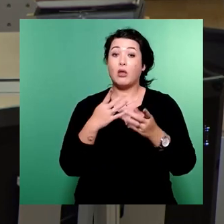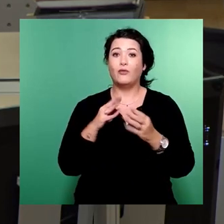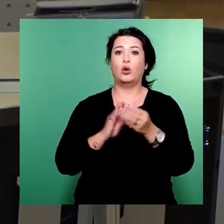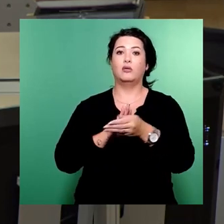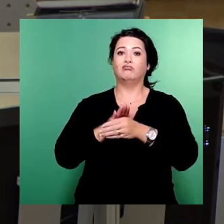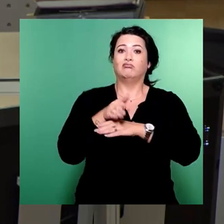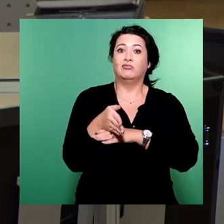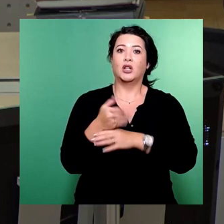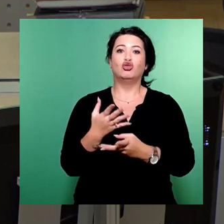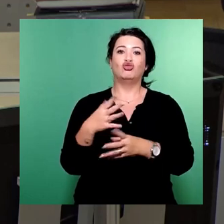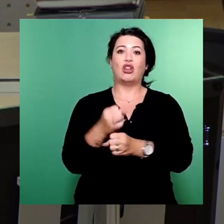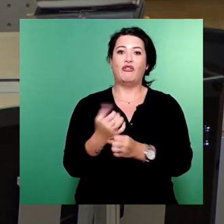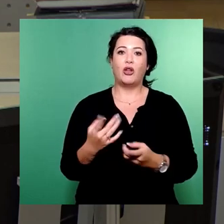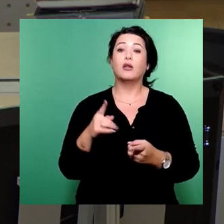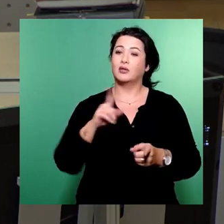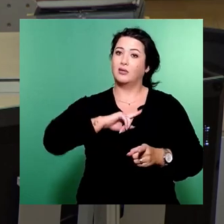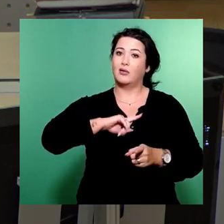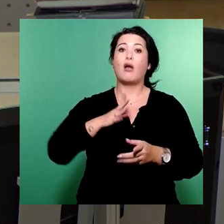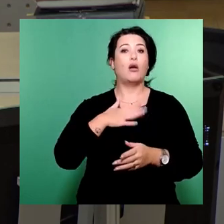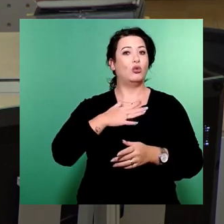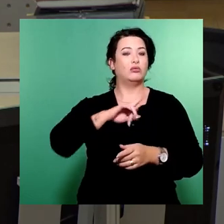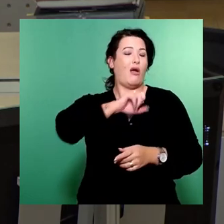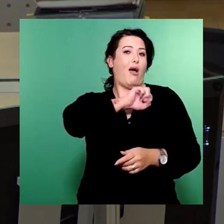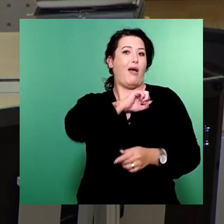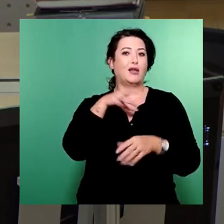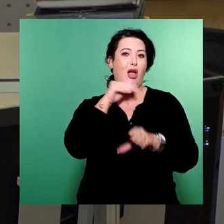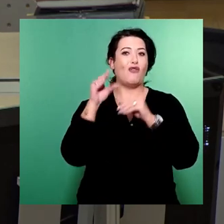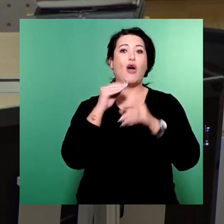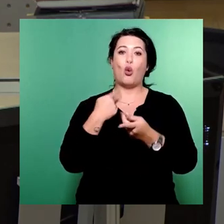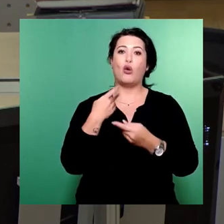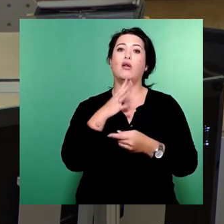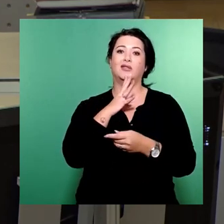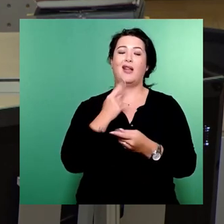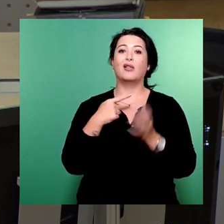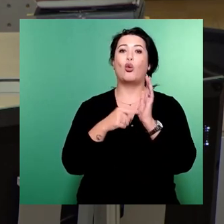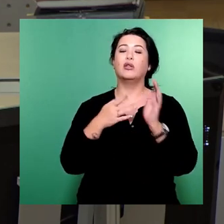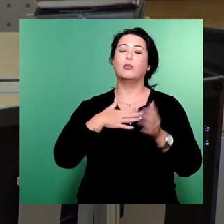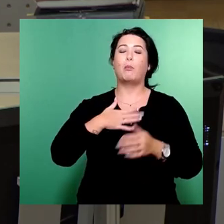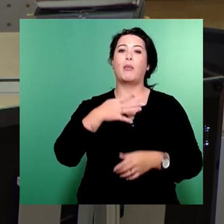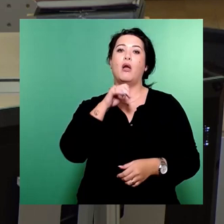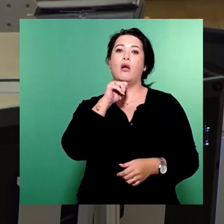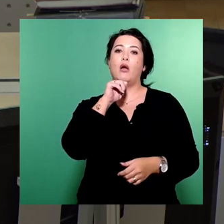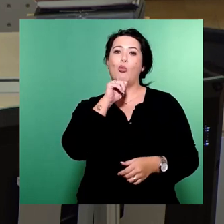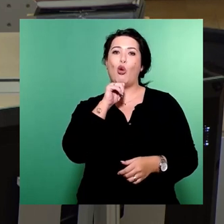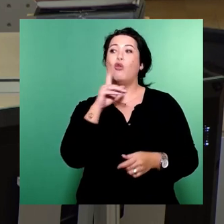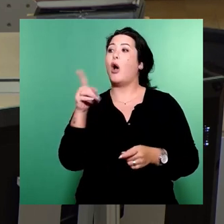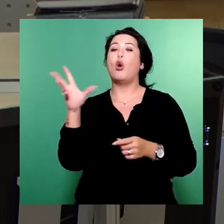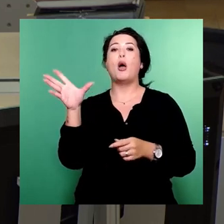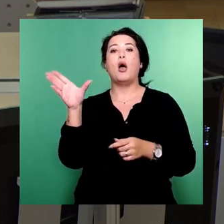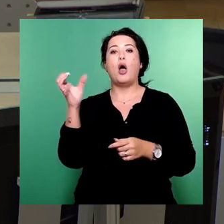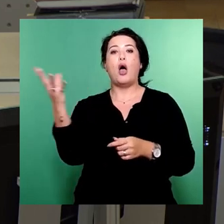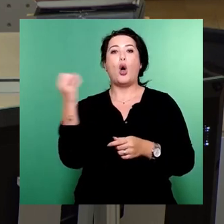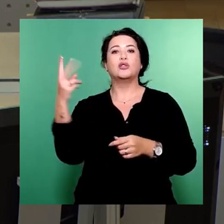da aus eigener Erfahrung. Ich arbeite zum Beispiel in meinem Beruf auch mit Geflüchteten aus Venezuela zusammen. Das sind